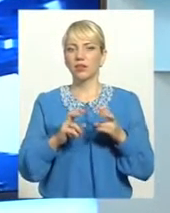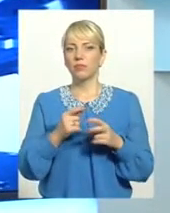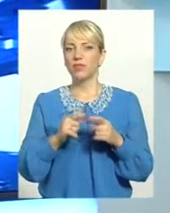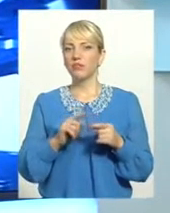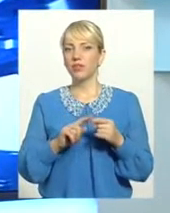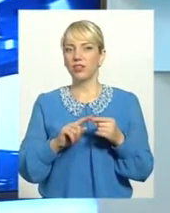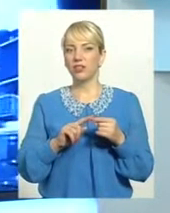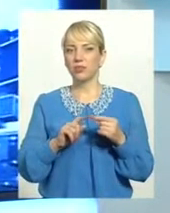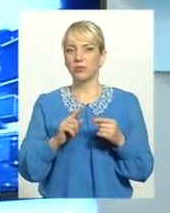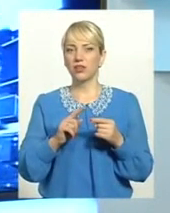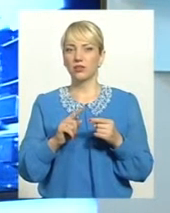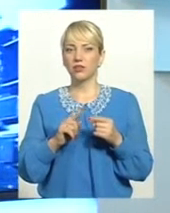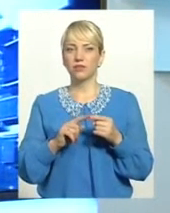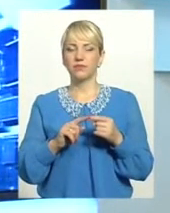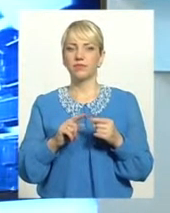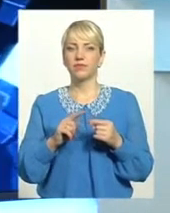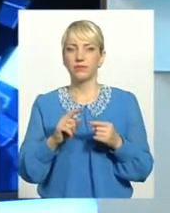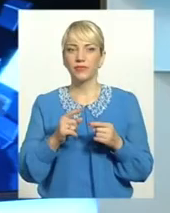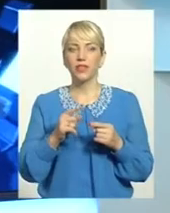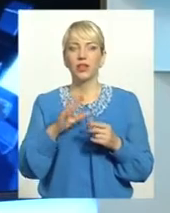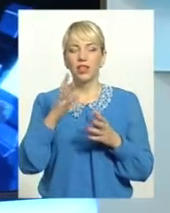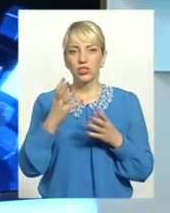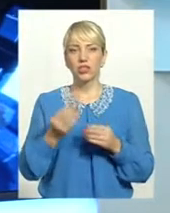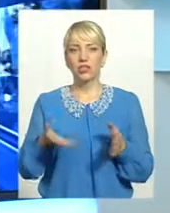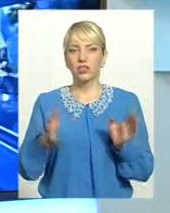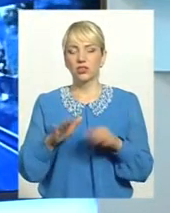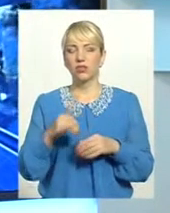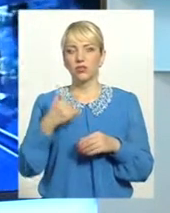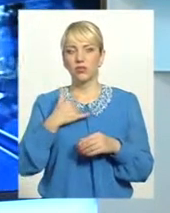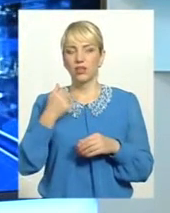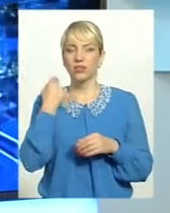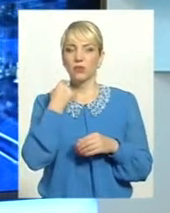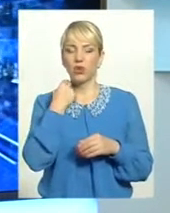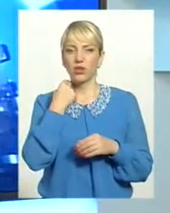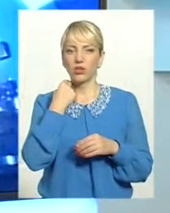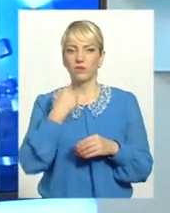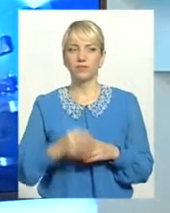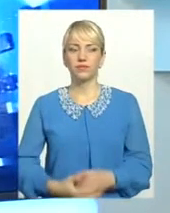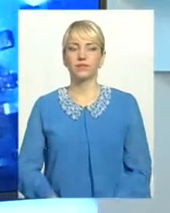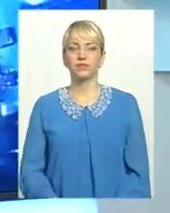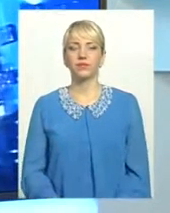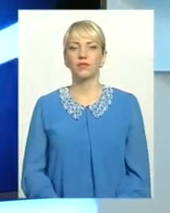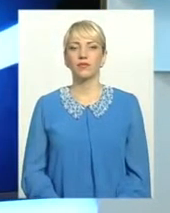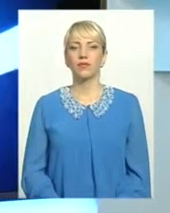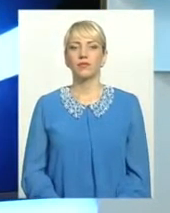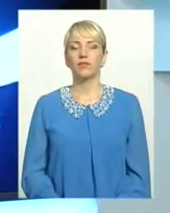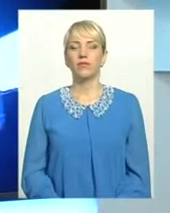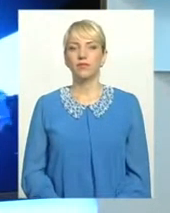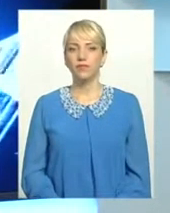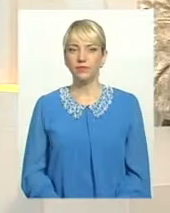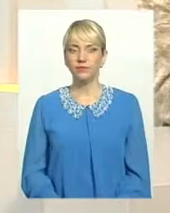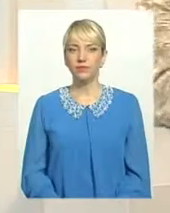Ще на 20 підприємствах борги залишаються в нас. Скажіть, будь ласка, ця кількість